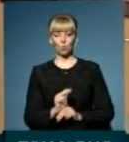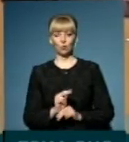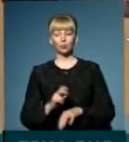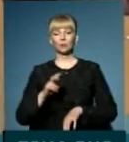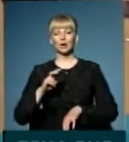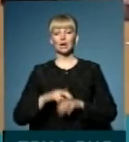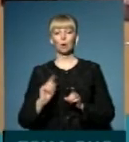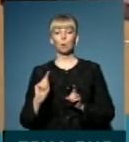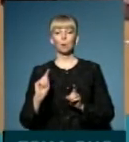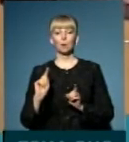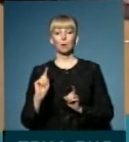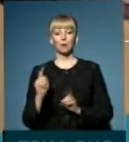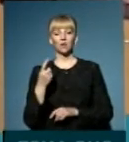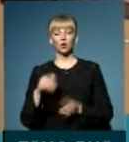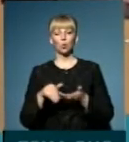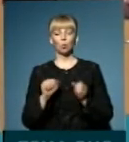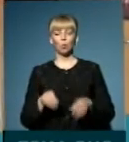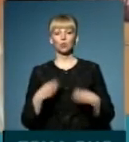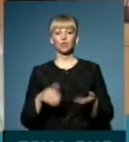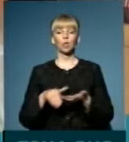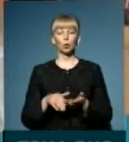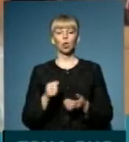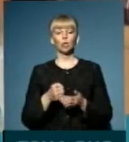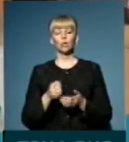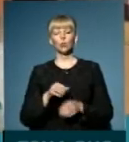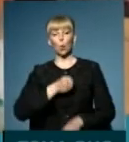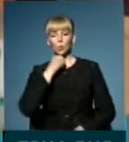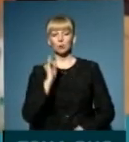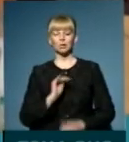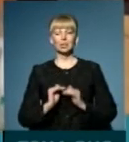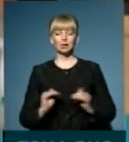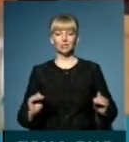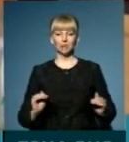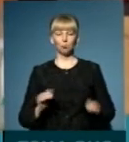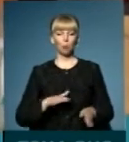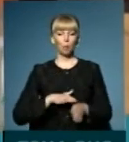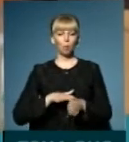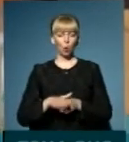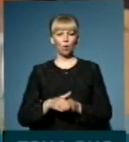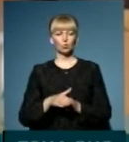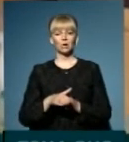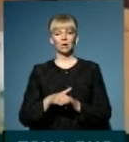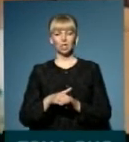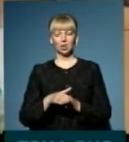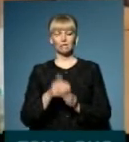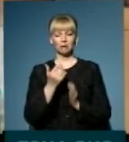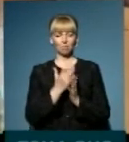Лікарі первинної ланки можуть надавати допомогу і дорослим, дітям. Тобто повний спектр